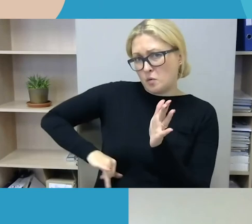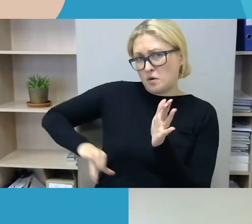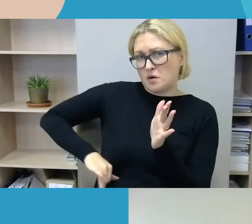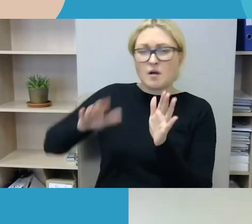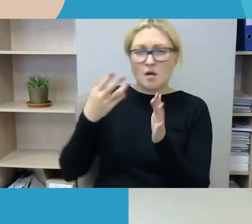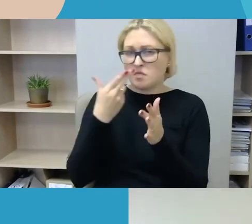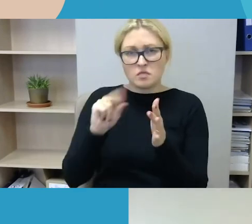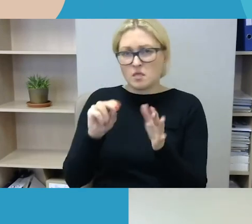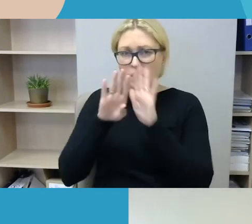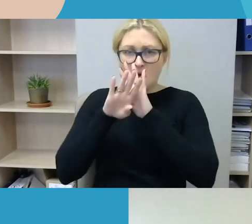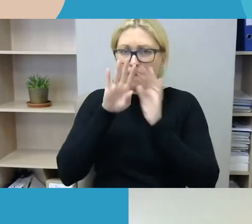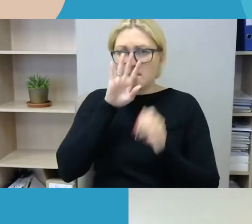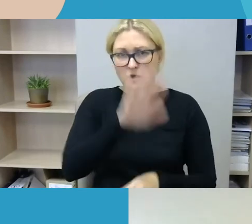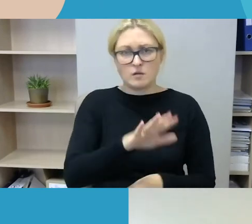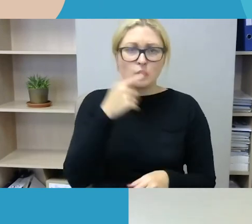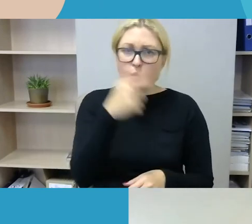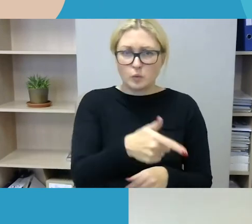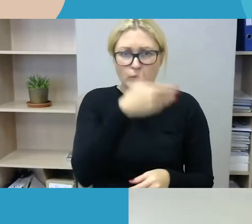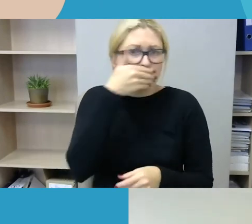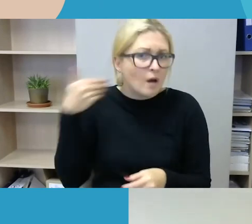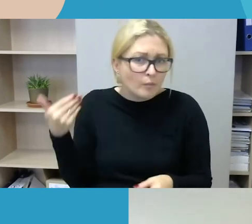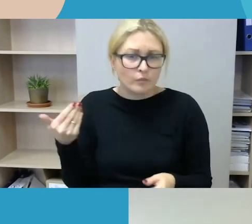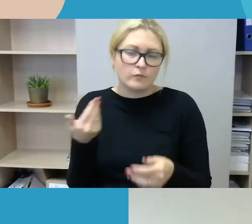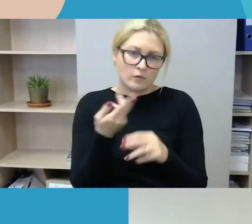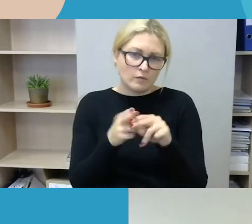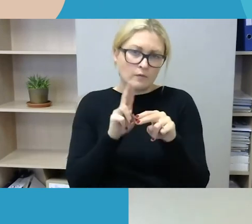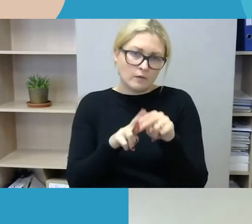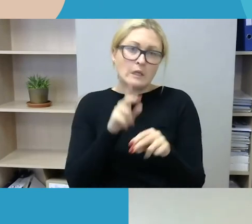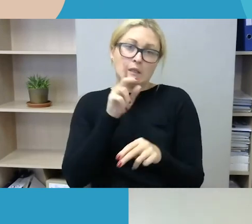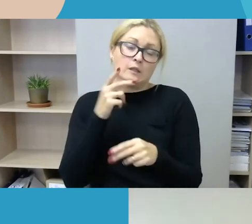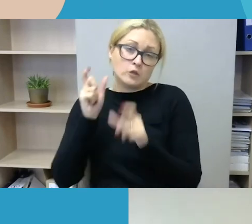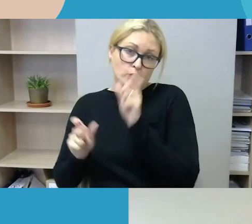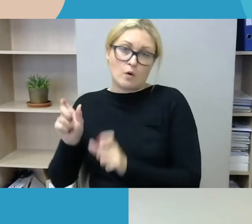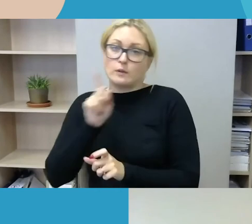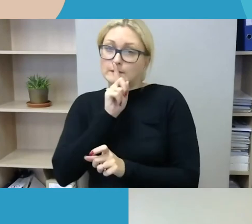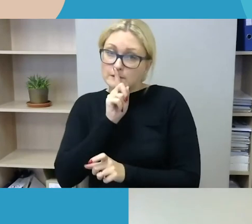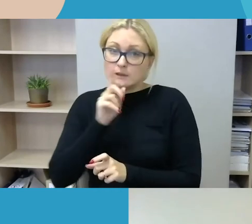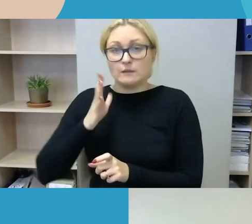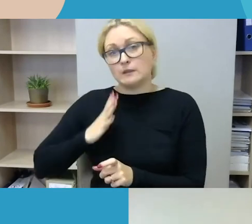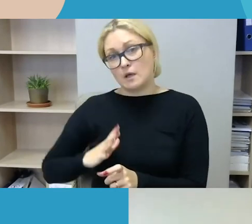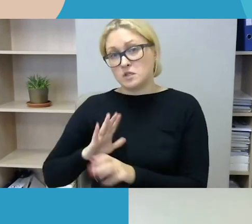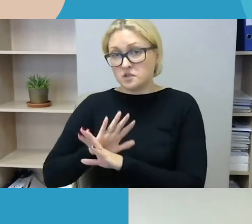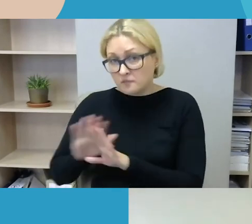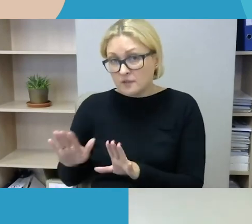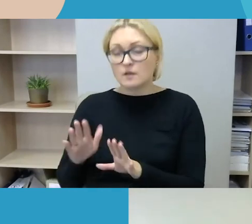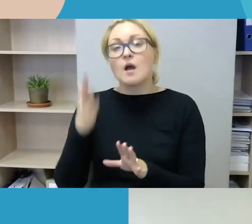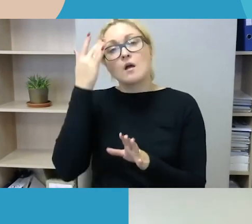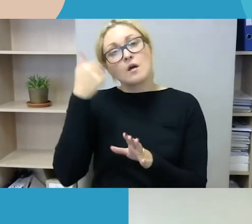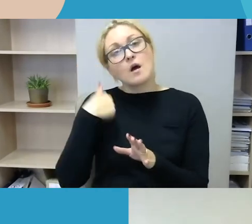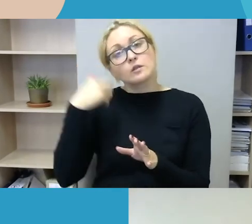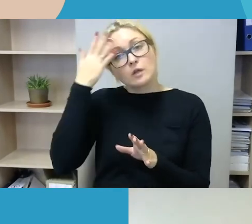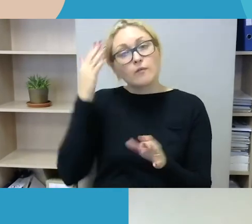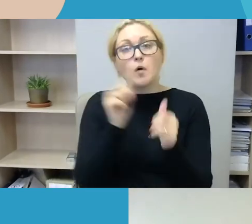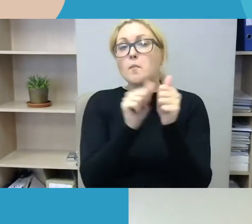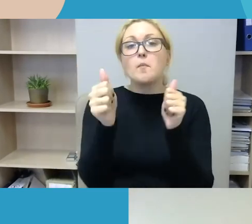daugiau pranešimo apie toks nusikaltimus praneša pati visuomenė. Ir tada mes pamatysime, kad galbūt ir